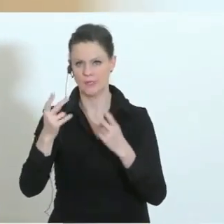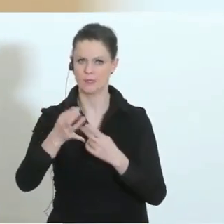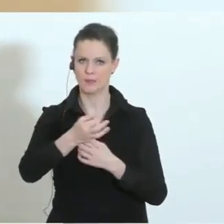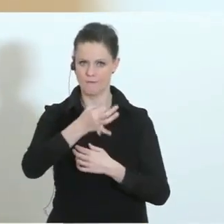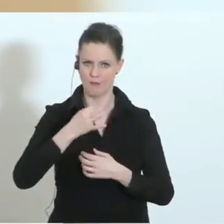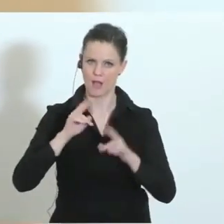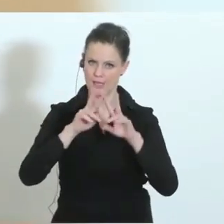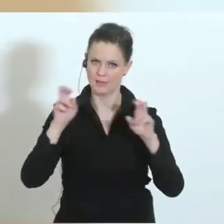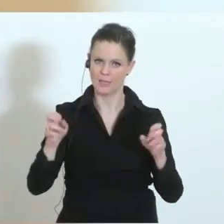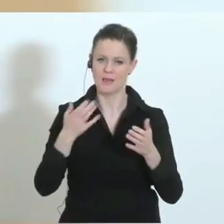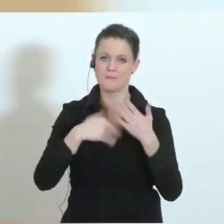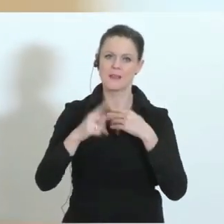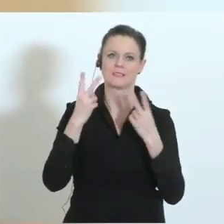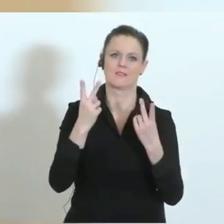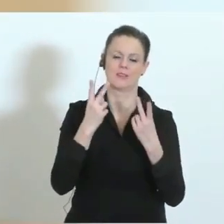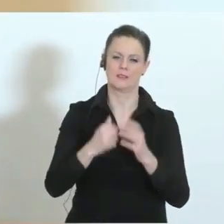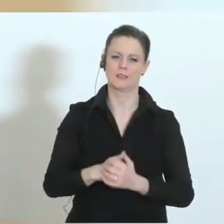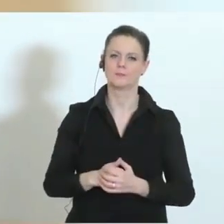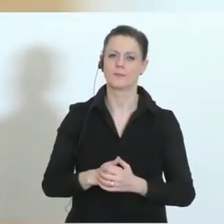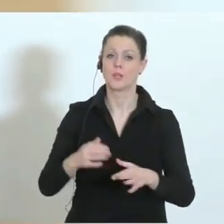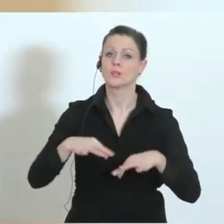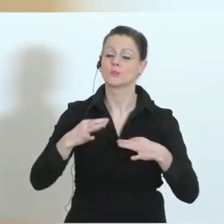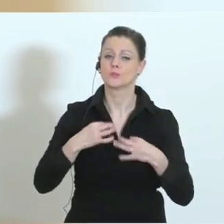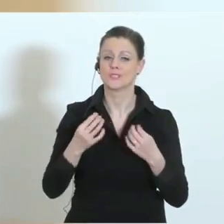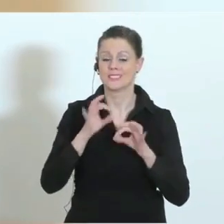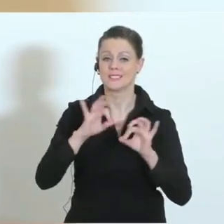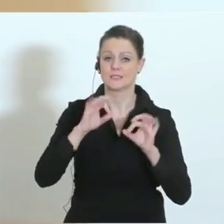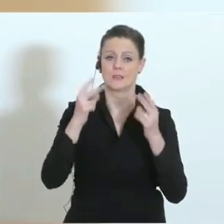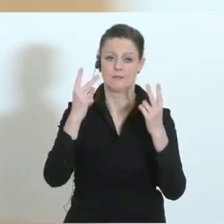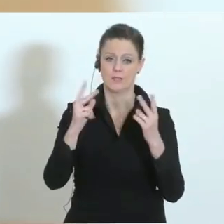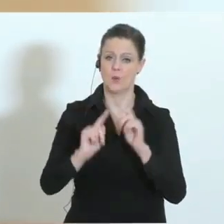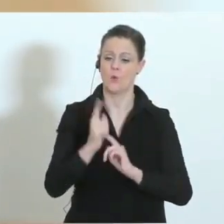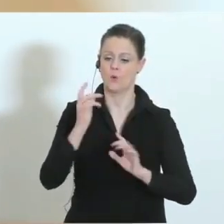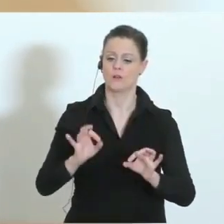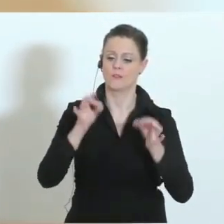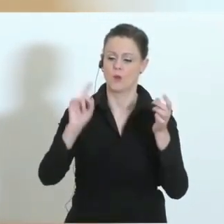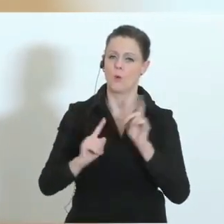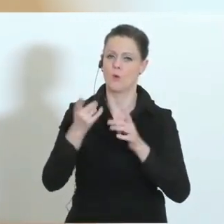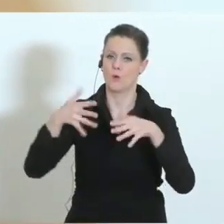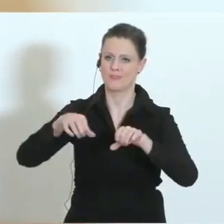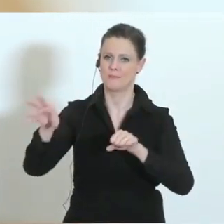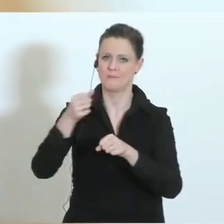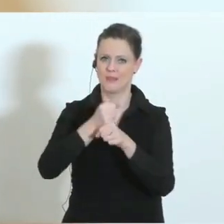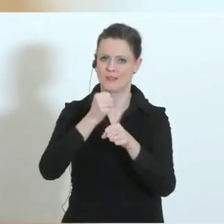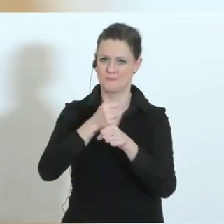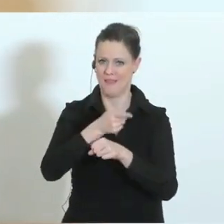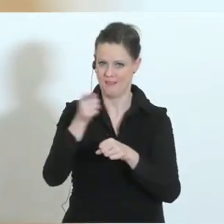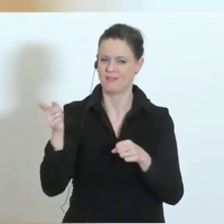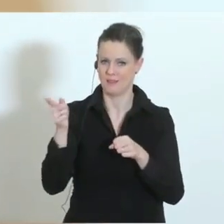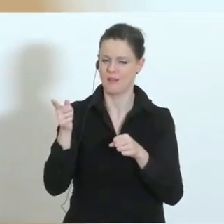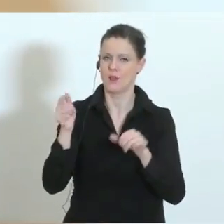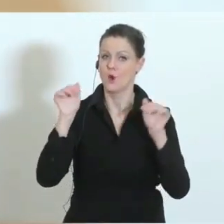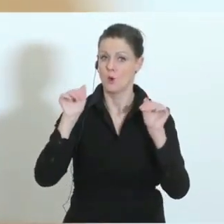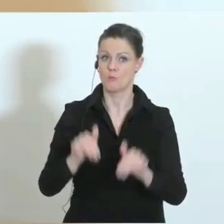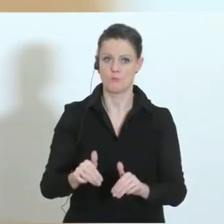das ist das höchste Gut, was wir derzeit haben. Gesundheit ist das Wichtigste und die hochqualifizierten, hochkompetenten Mitarbeiter und Mitarbeiterinnen, die